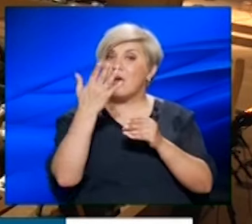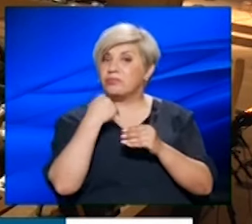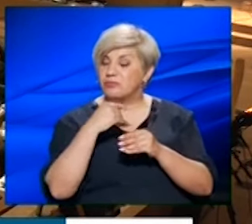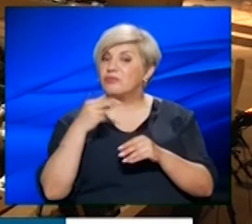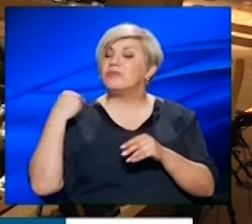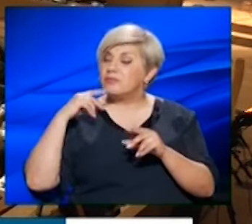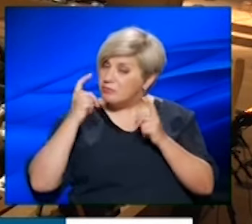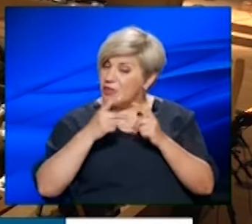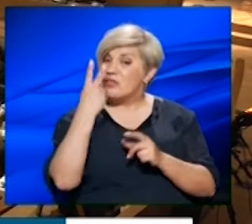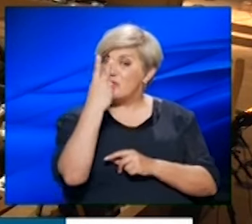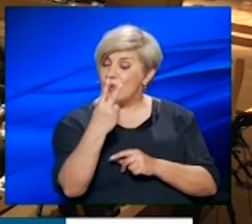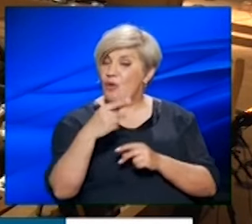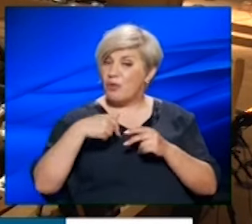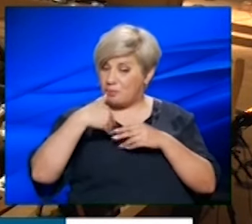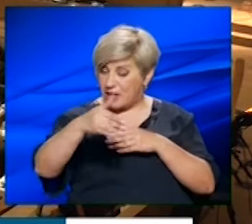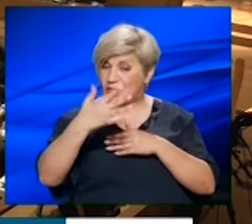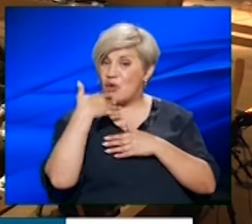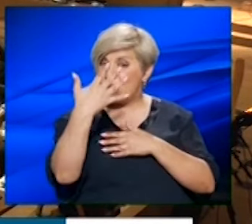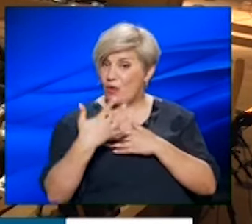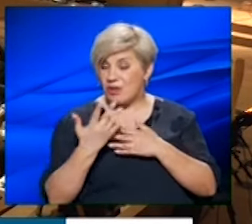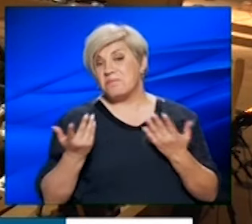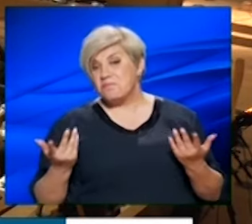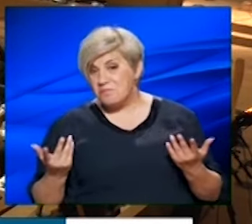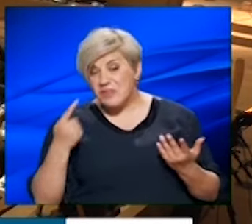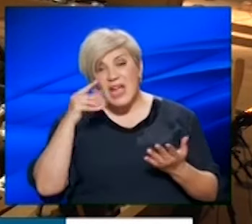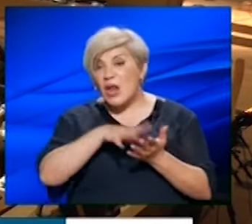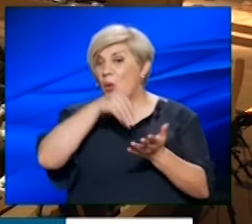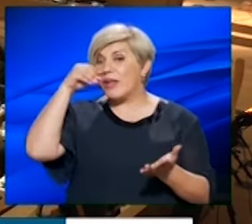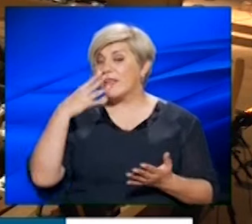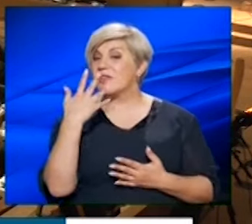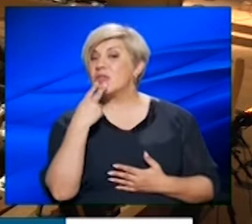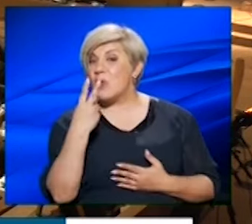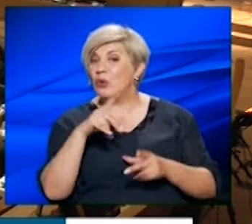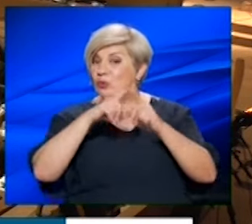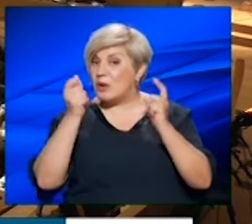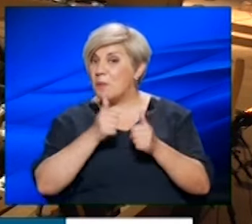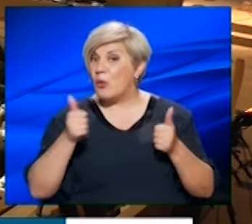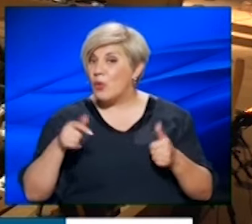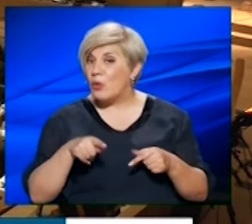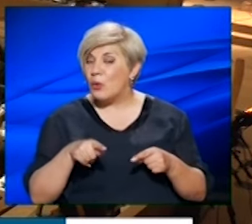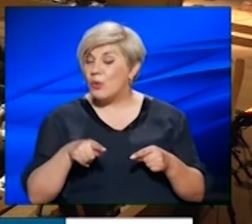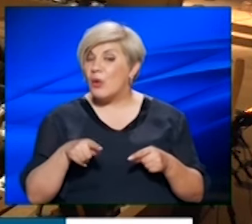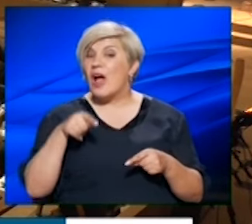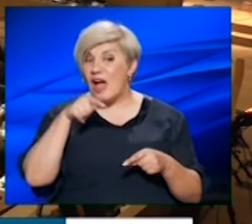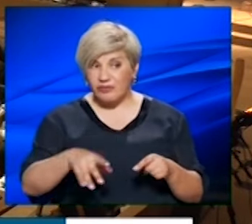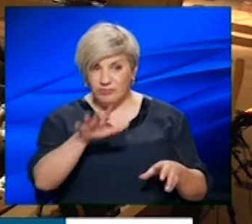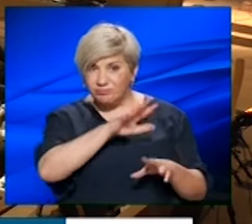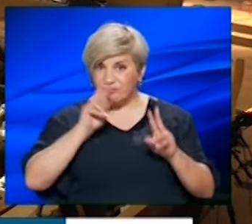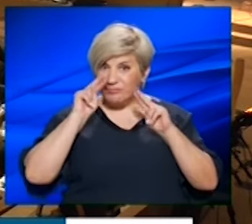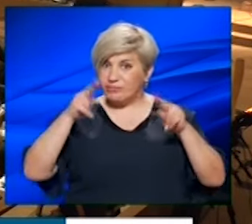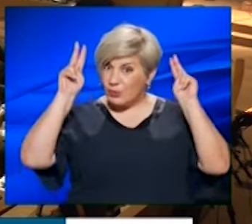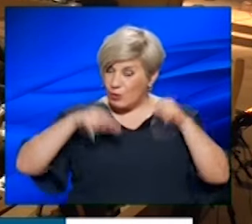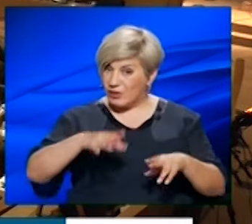αλλά και δύο σχολεία για τα επόμενα πέντε χρόνια. Δεν ξέρω τι εννοούσατε. Δύο σχολεία για αυτή την κατάσταση που